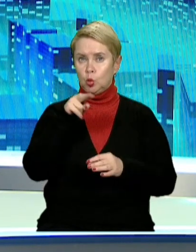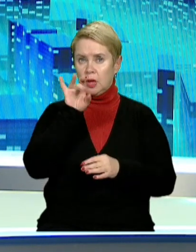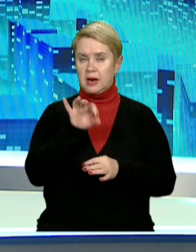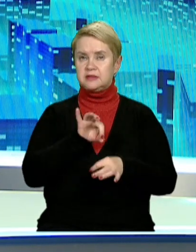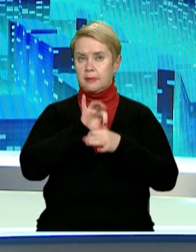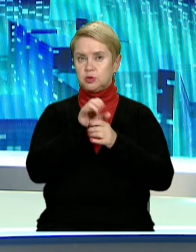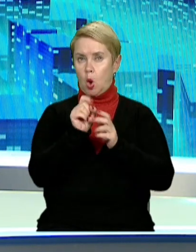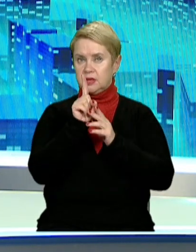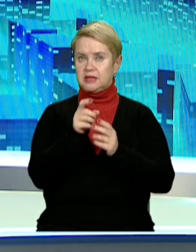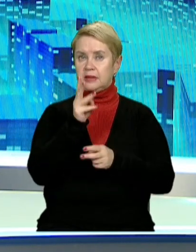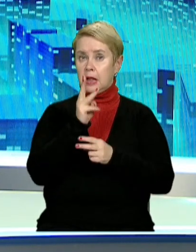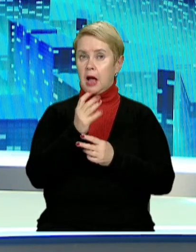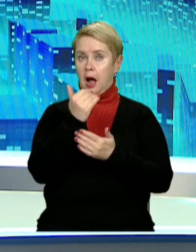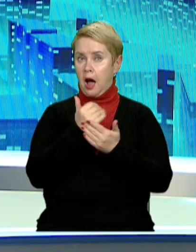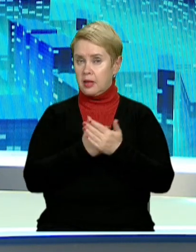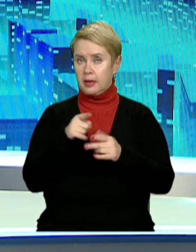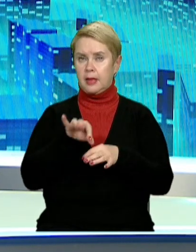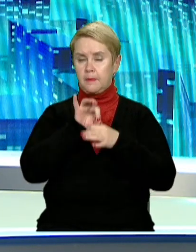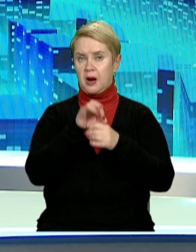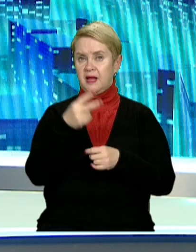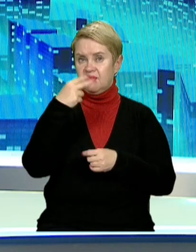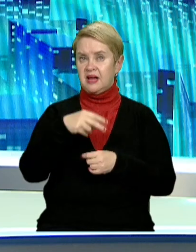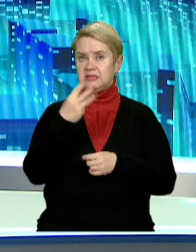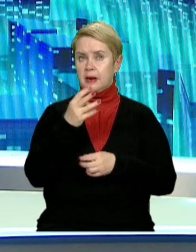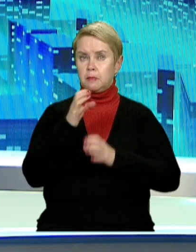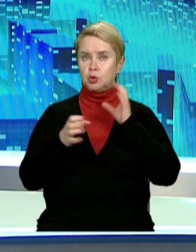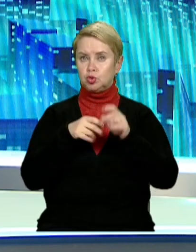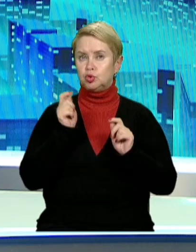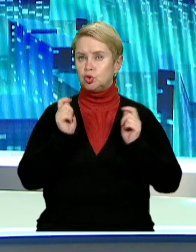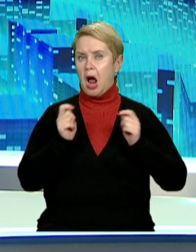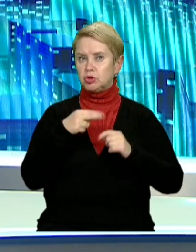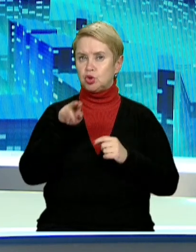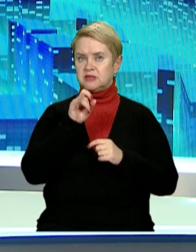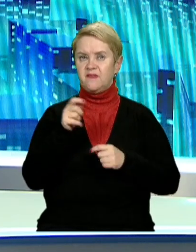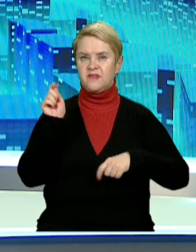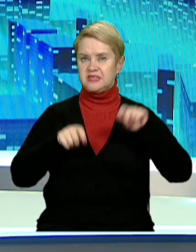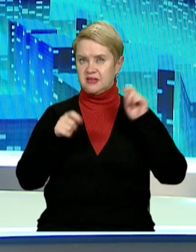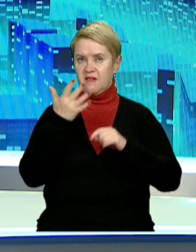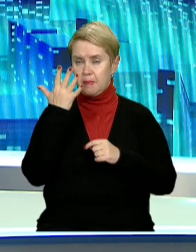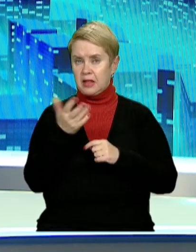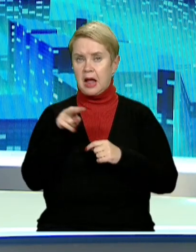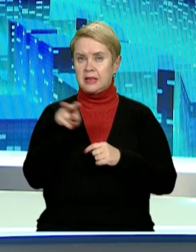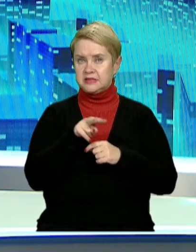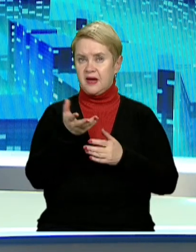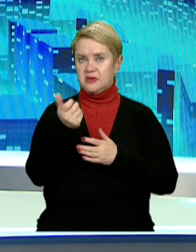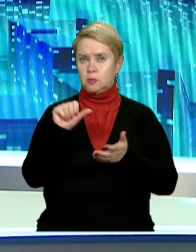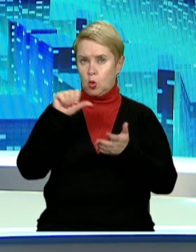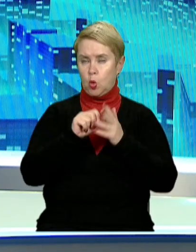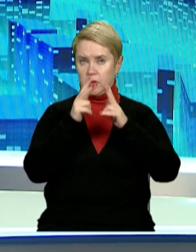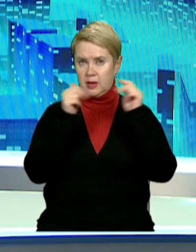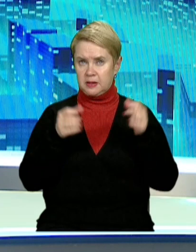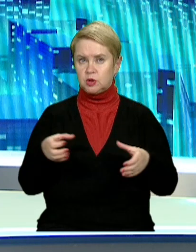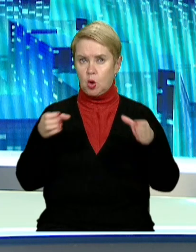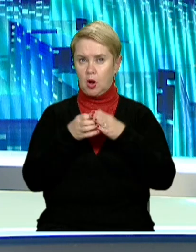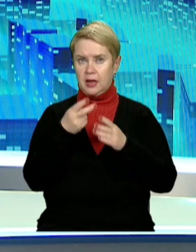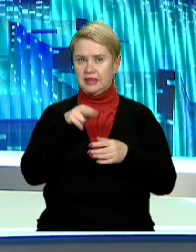забезпечить 11-й телеканал. Там приходитиме 23-й міжнародний джазовий фестиваль. У ньому 5 листопада візьме участь дніпровський